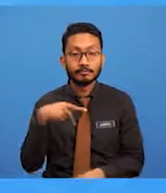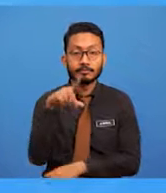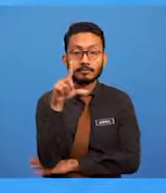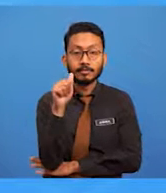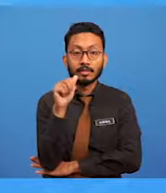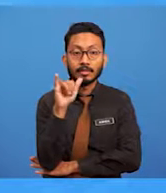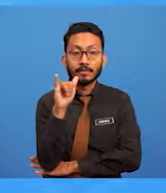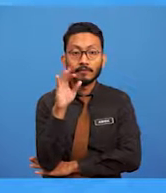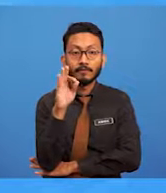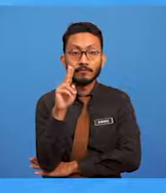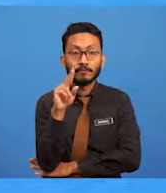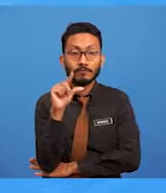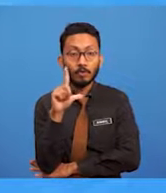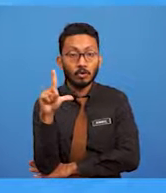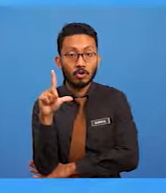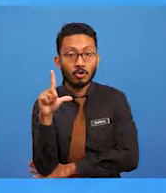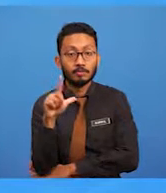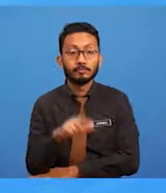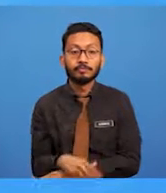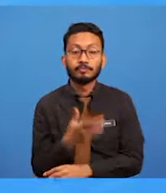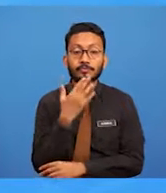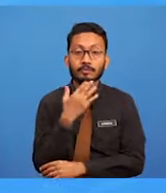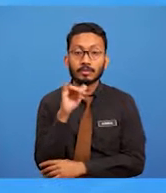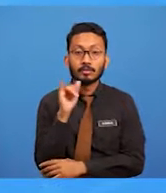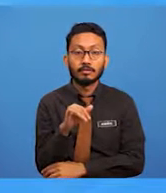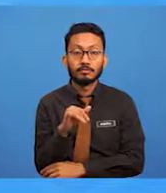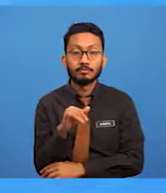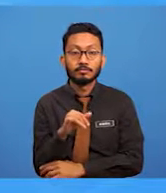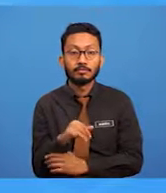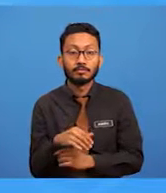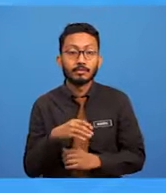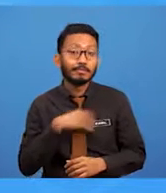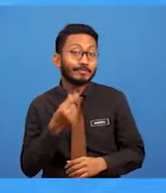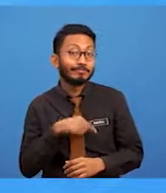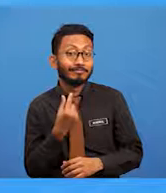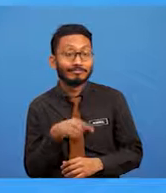Ia merupakan warna yang berunsurkan keceriaan.